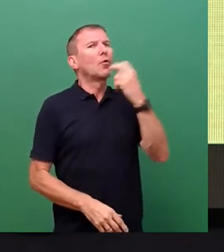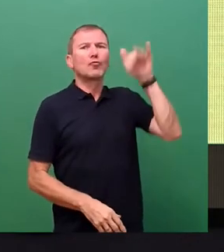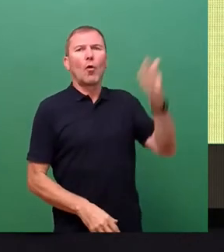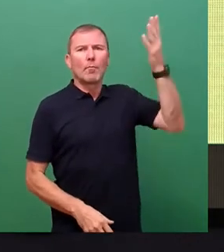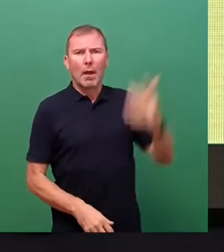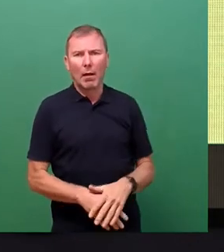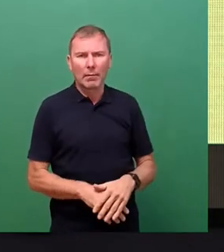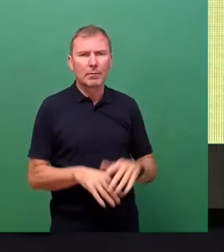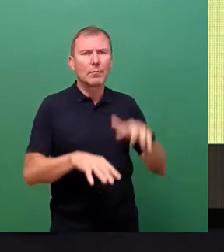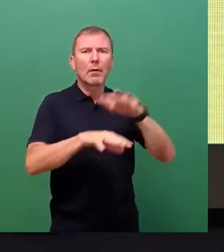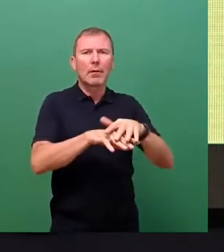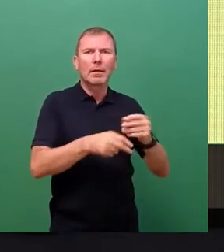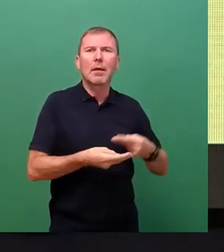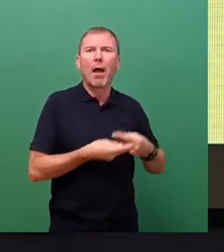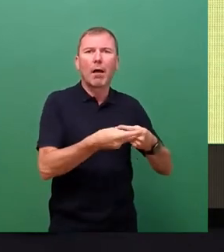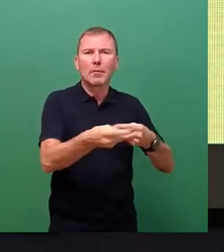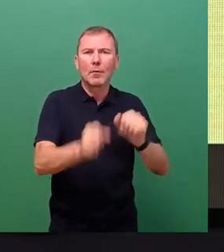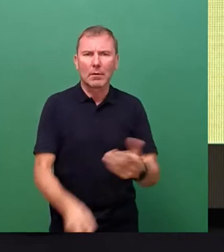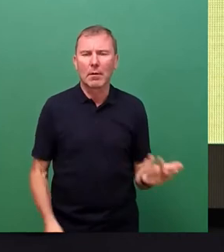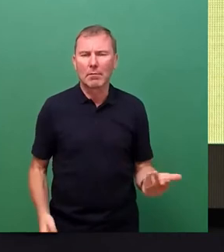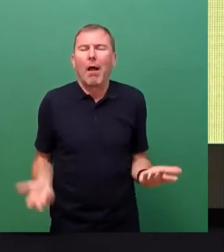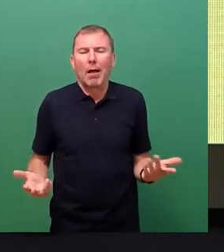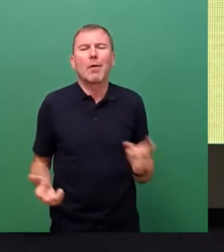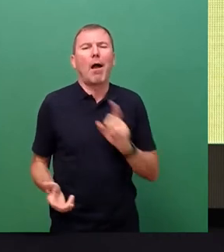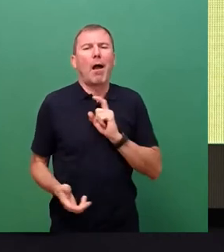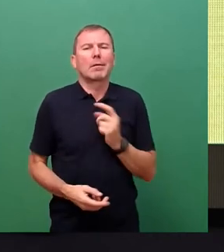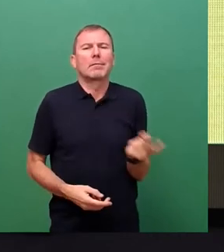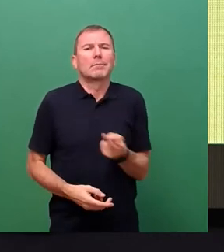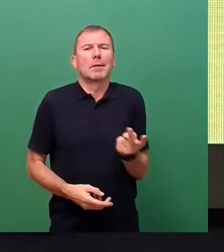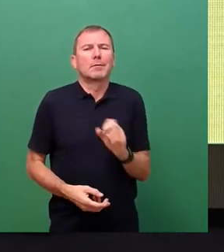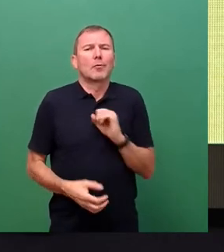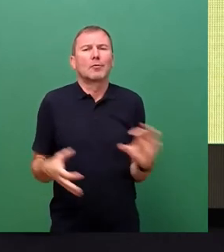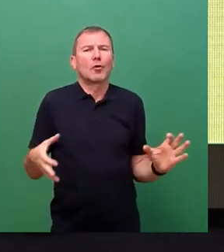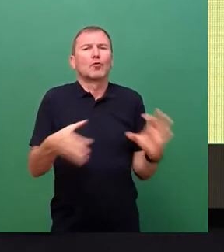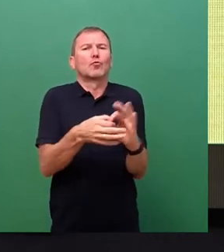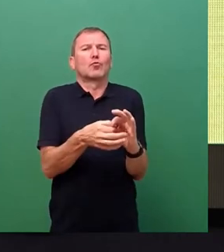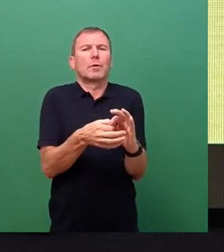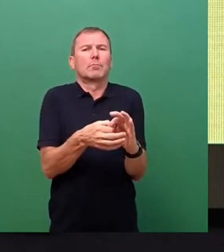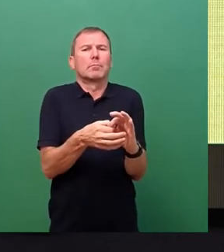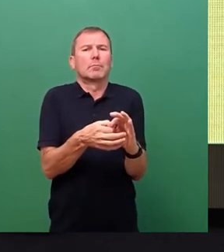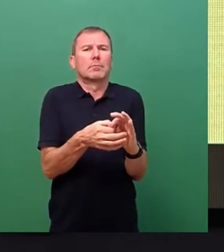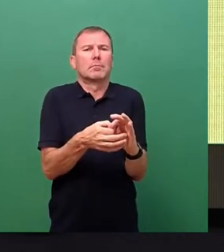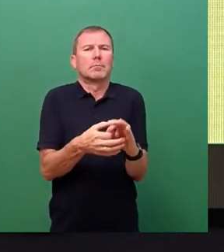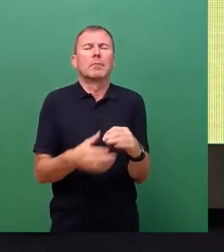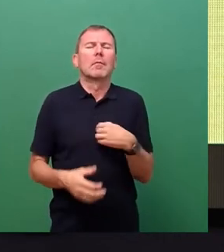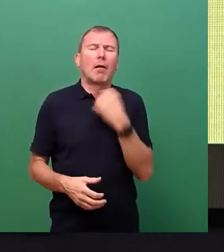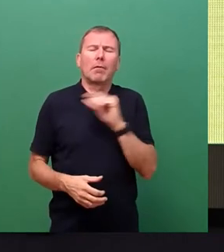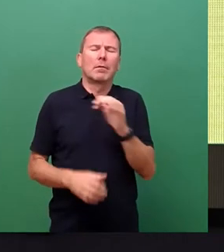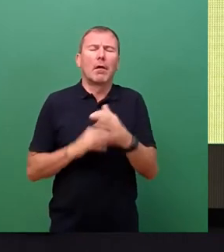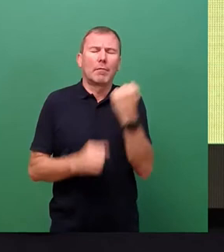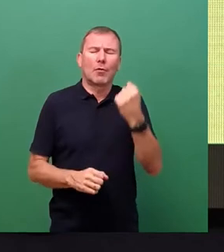durch die Netze transportiert werden kann. Also, insofern gehört, denke ich, beides zueinander. Ich will nicht das wiederholen, was hier schon